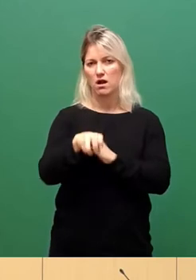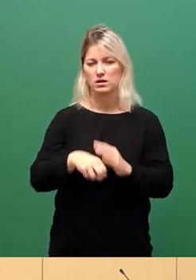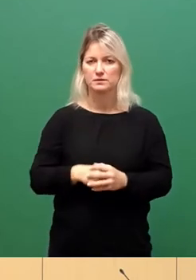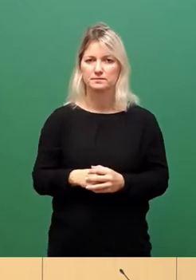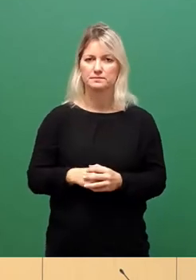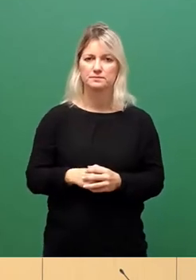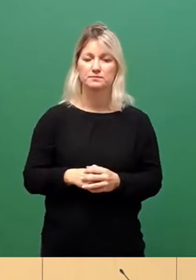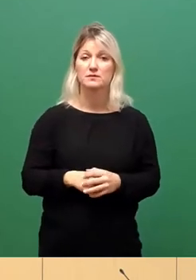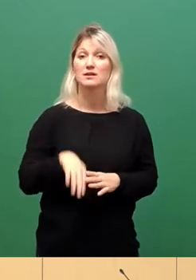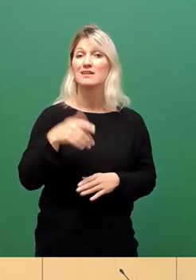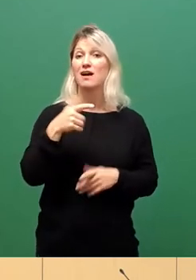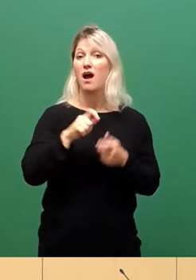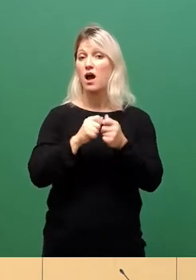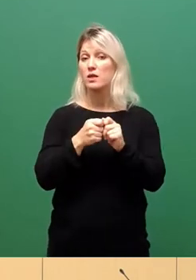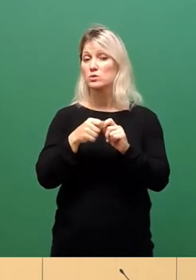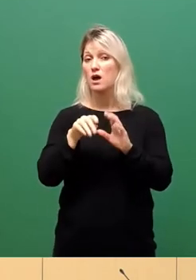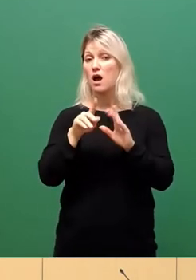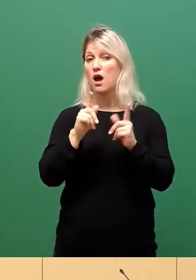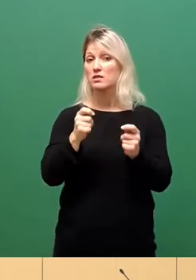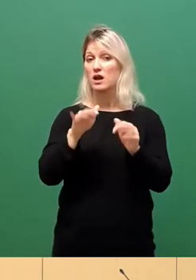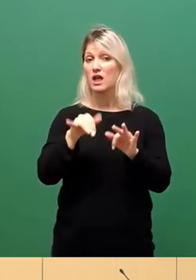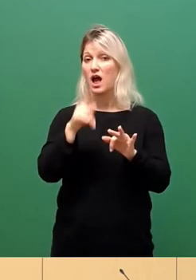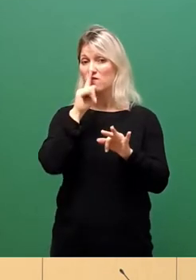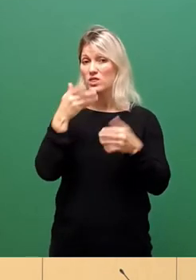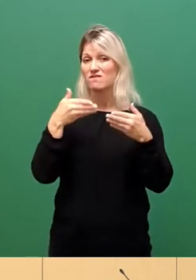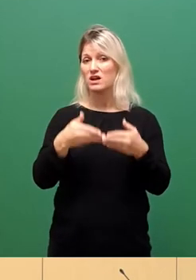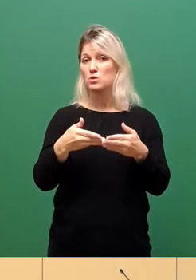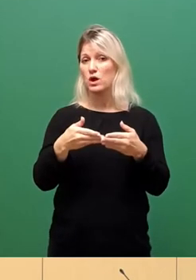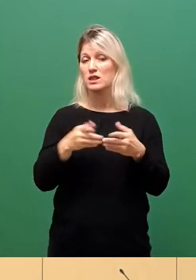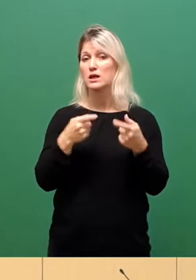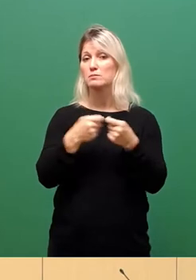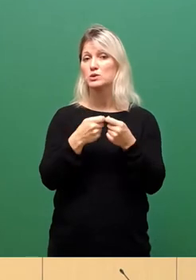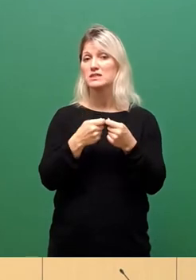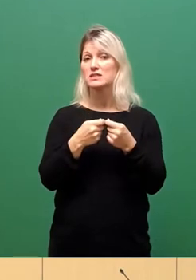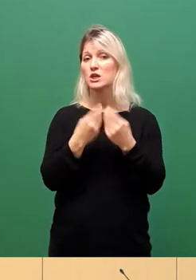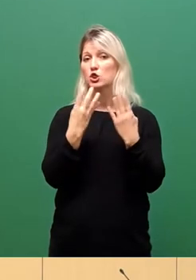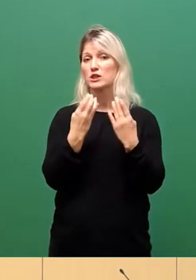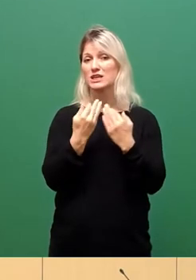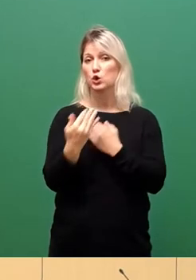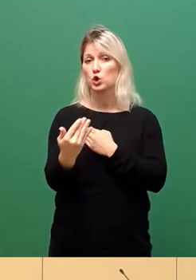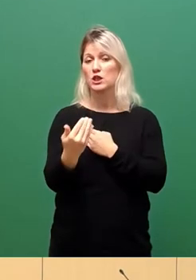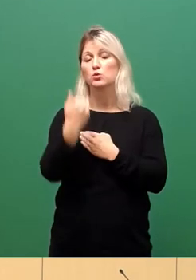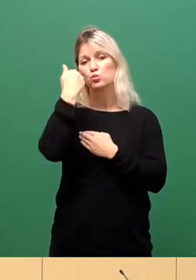Änderungsantrag, Fraktion Bündnis 90 Die Grünen, Frau Schalzinski, wird uns diesen kurz vorstellen.